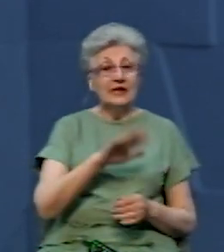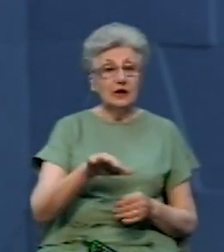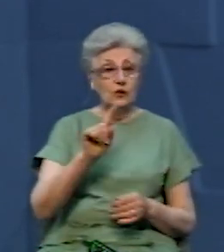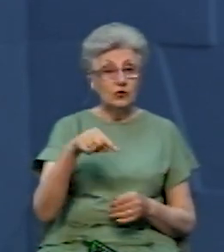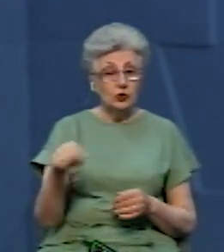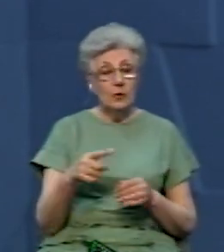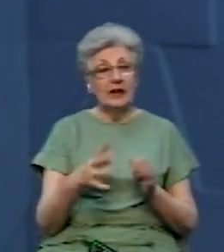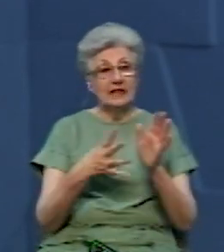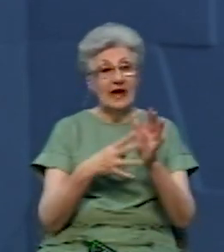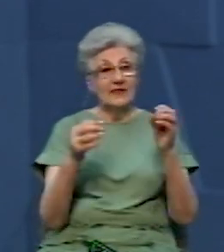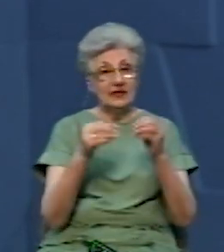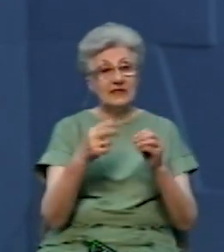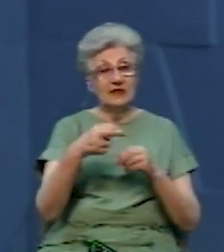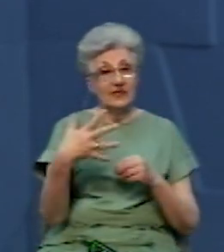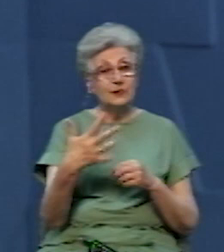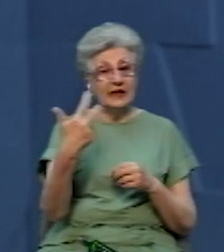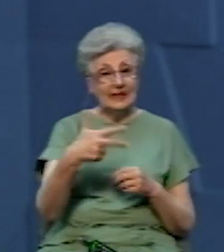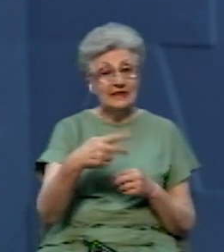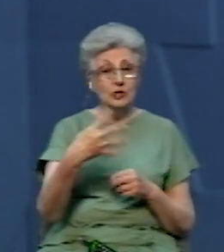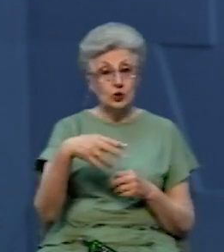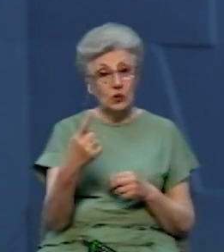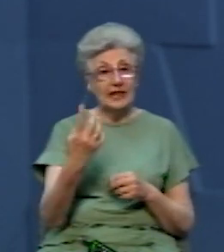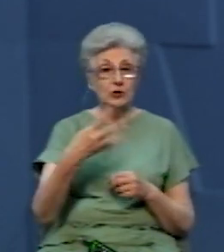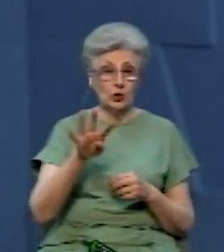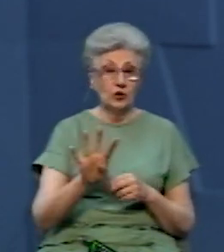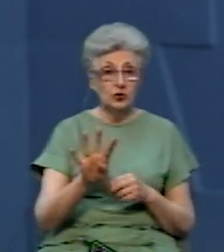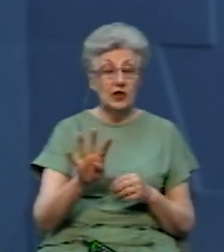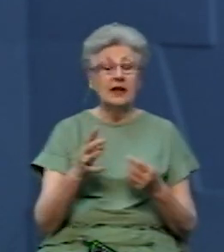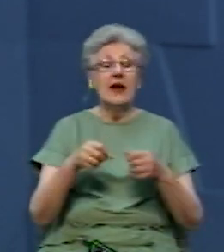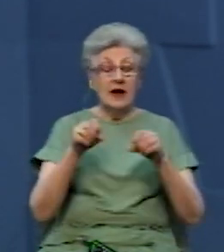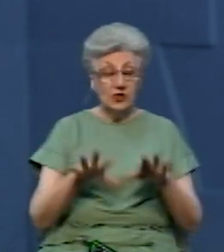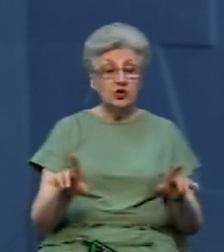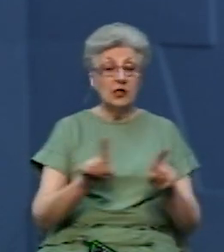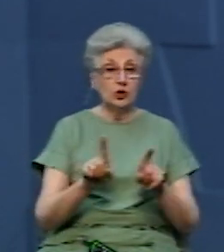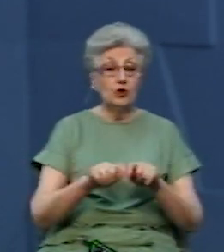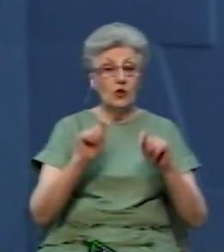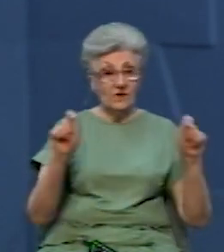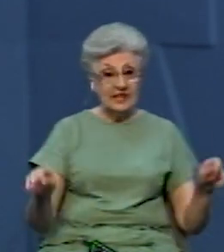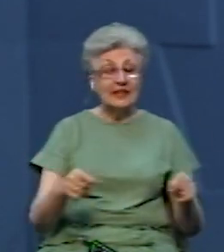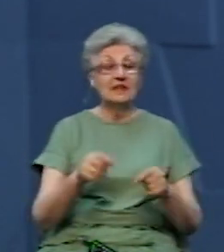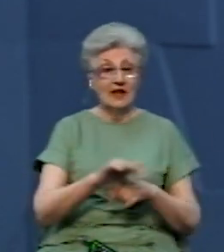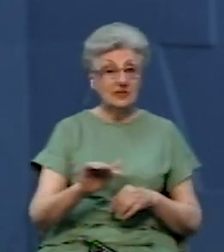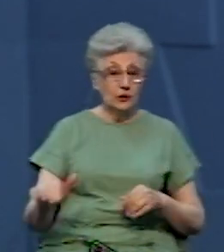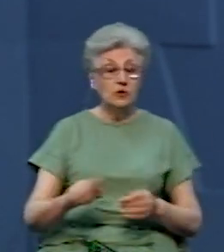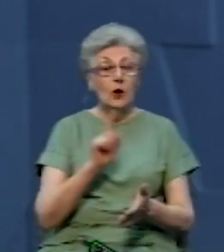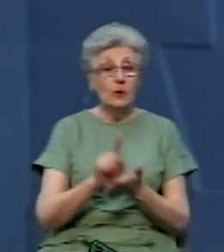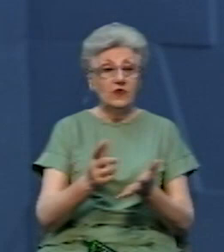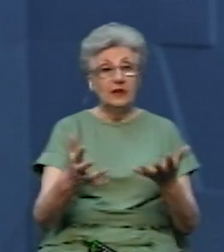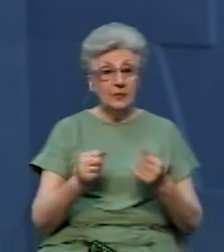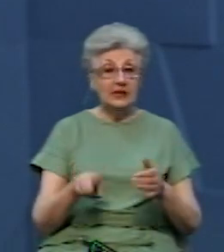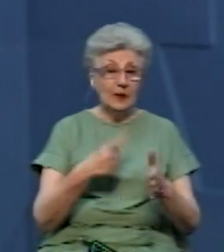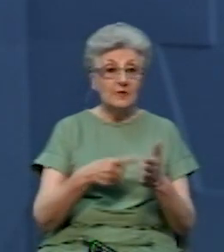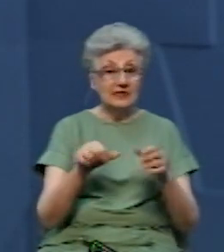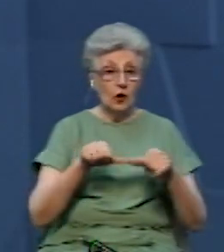9, 10, 25, 30, 41 та 44. Рішення щодо відкриття дошкільних навчальних закладів має прийняти міська